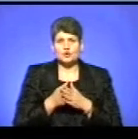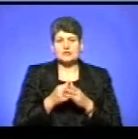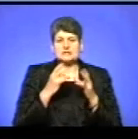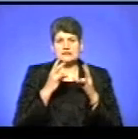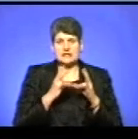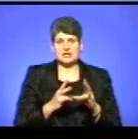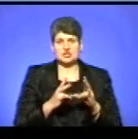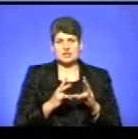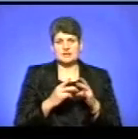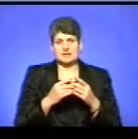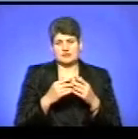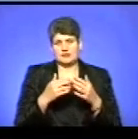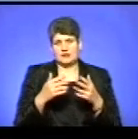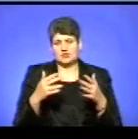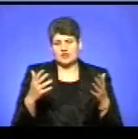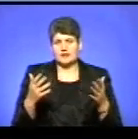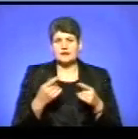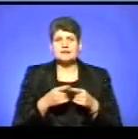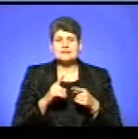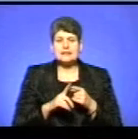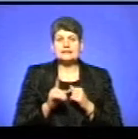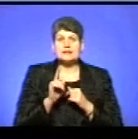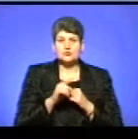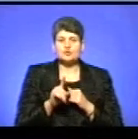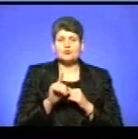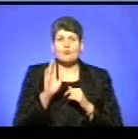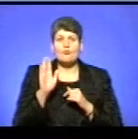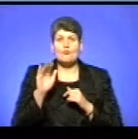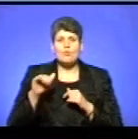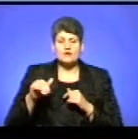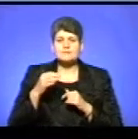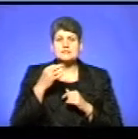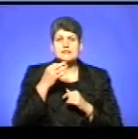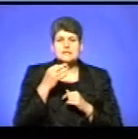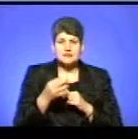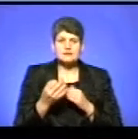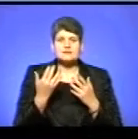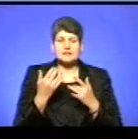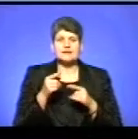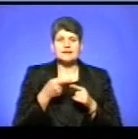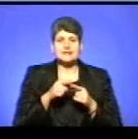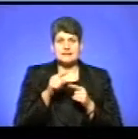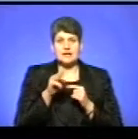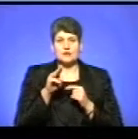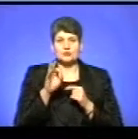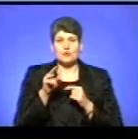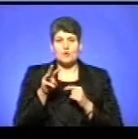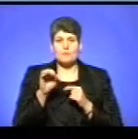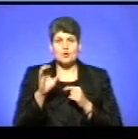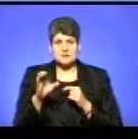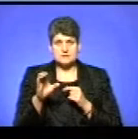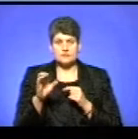кровопролиття, дай Бог. Це для того, щоб потім сказати, наскільки от цей томос, він кривавий, він